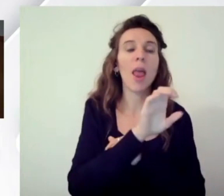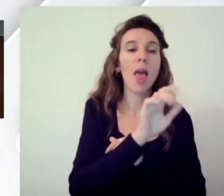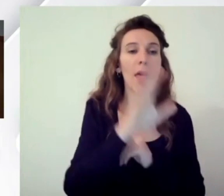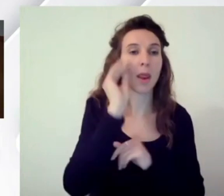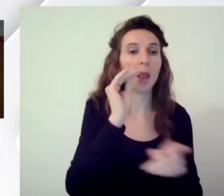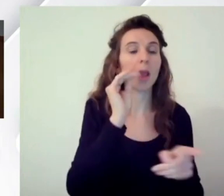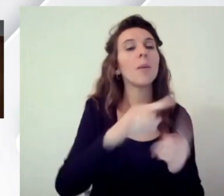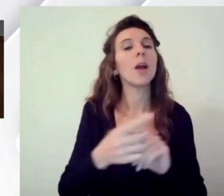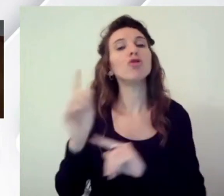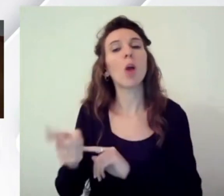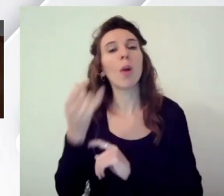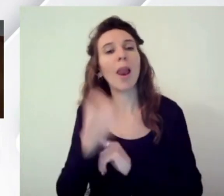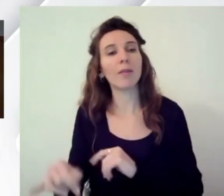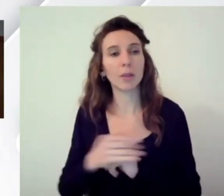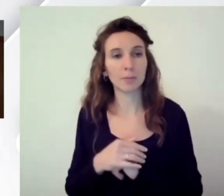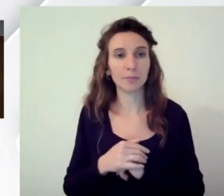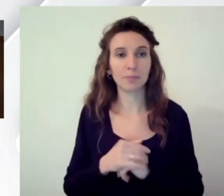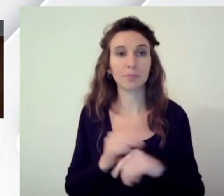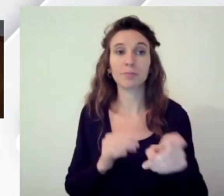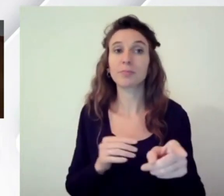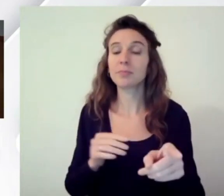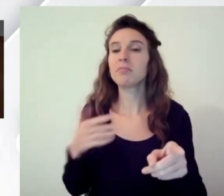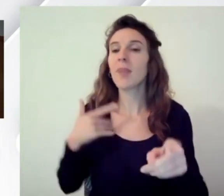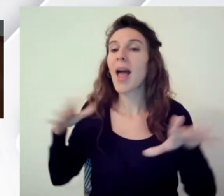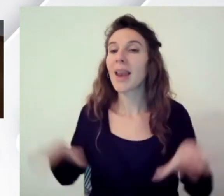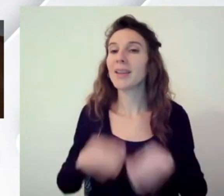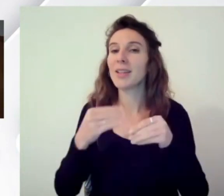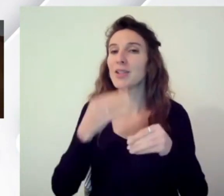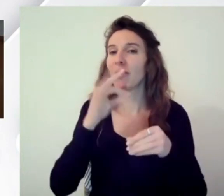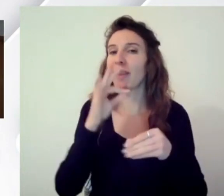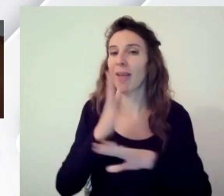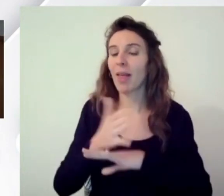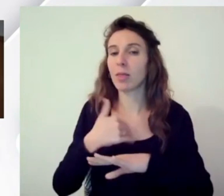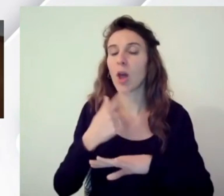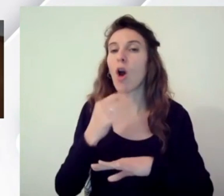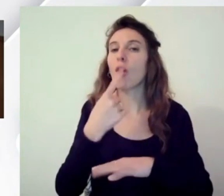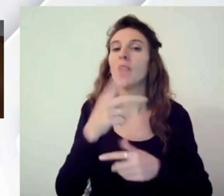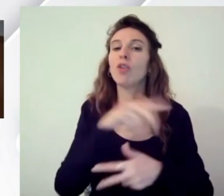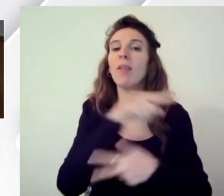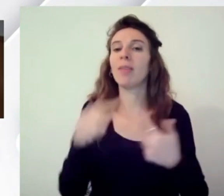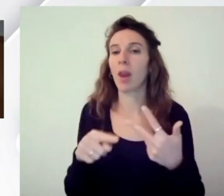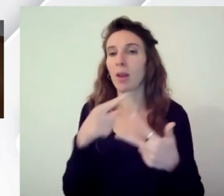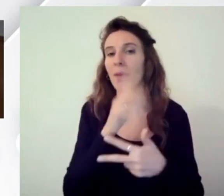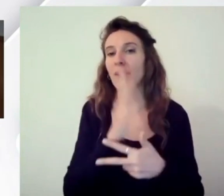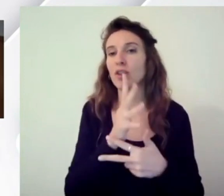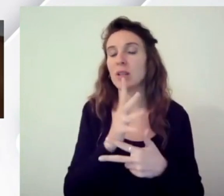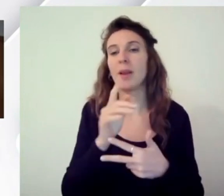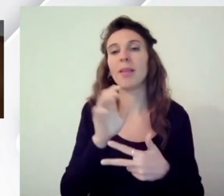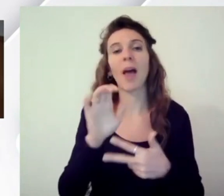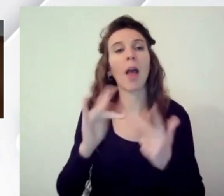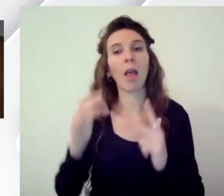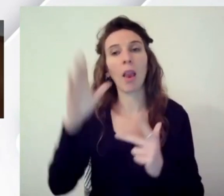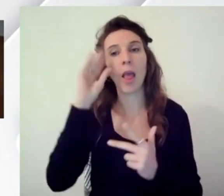allora nel mio intervento d'avvertura parlavo di tre elementi in gioco quando si parla di accessibilità di learning parliamo di